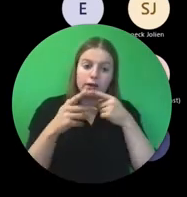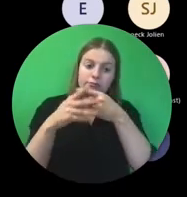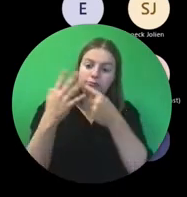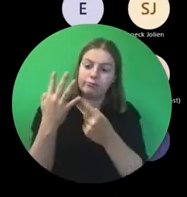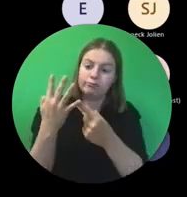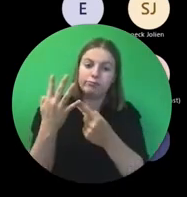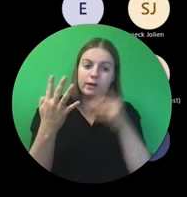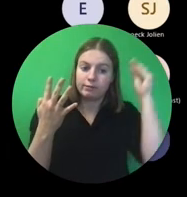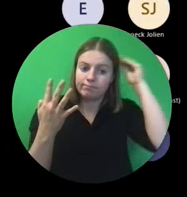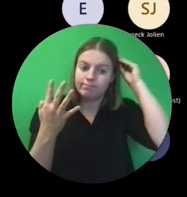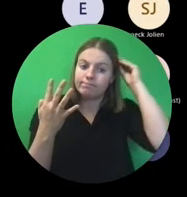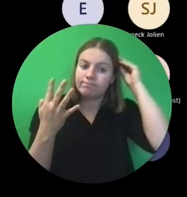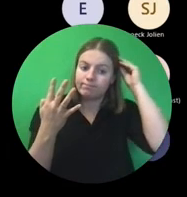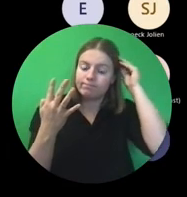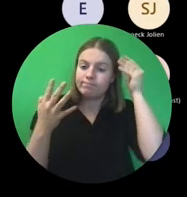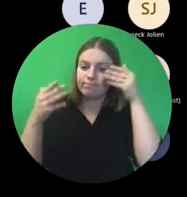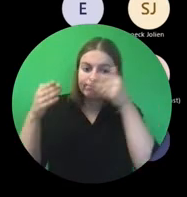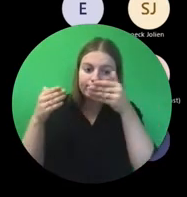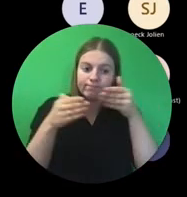aandacht moeten besteden.